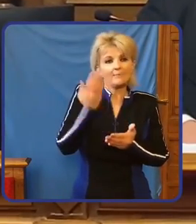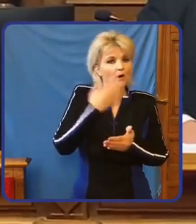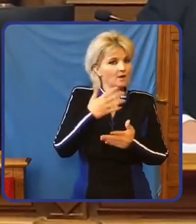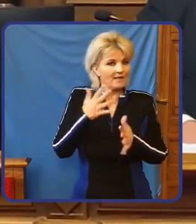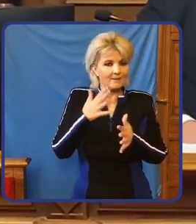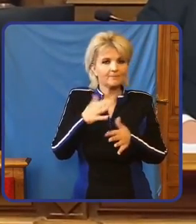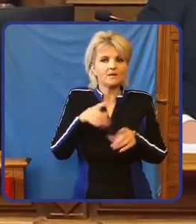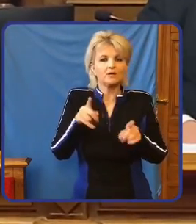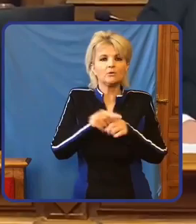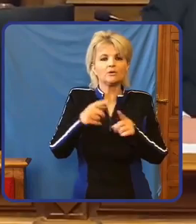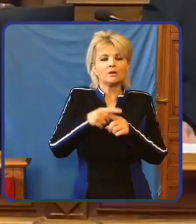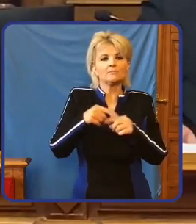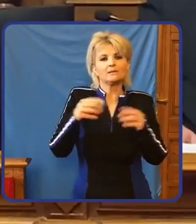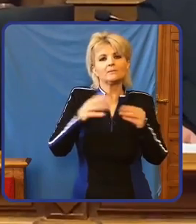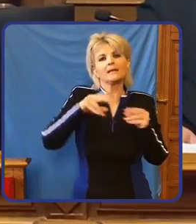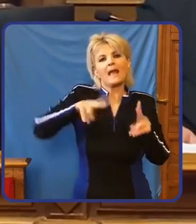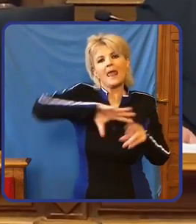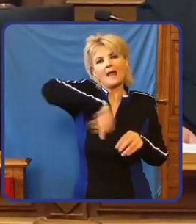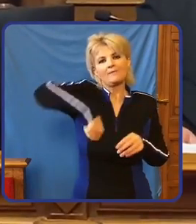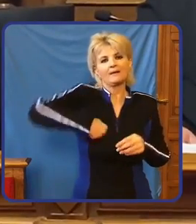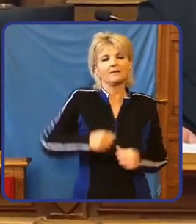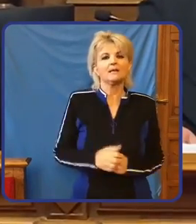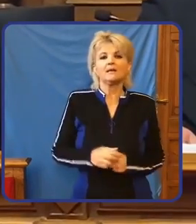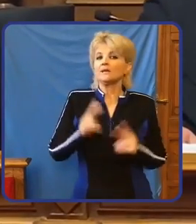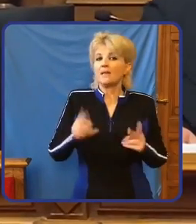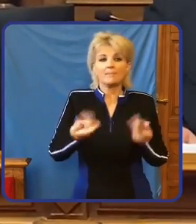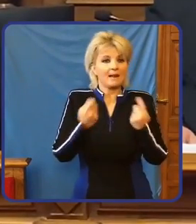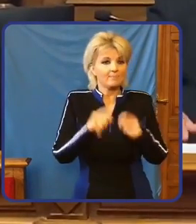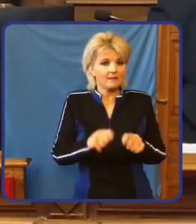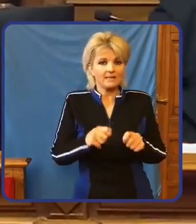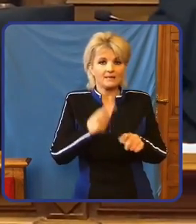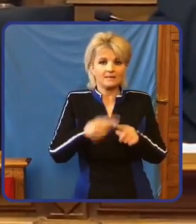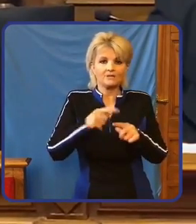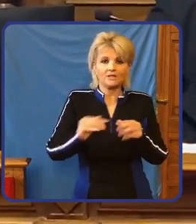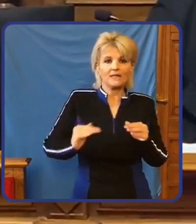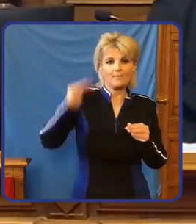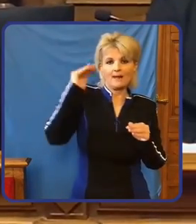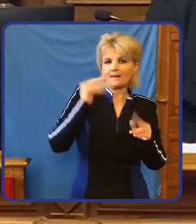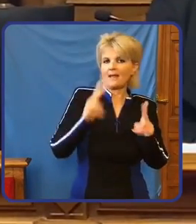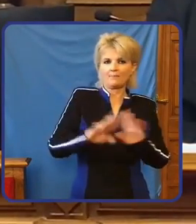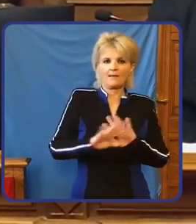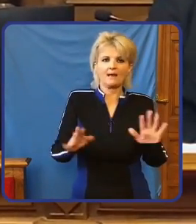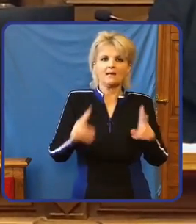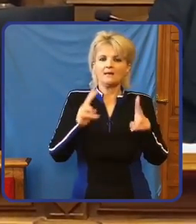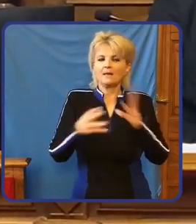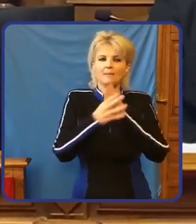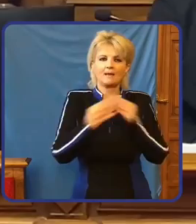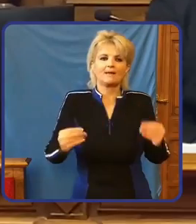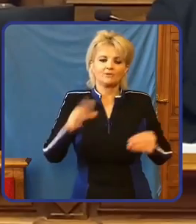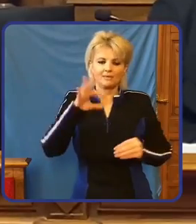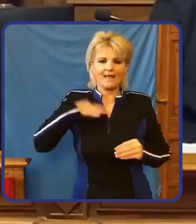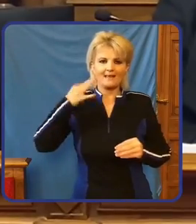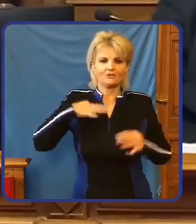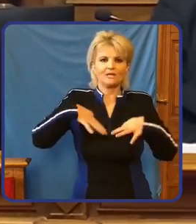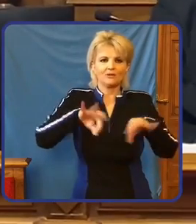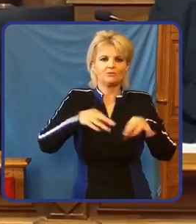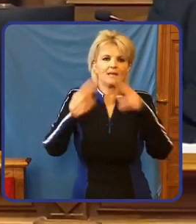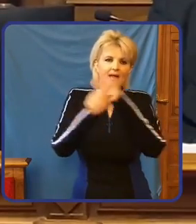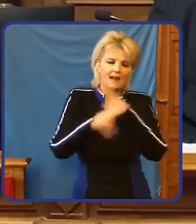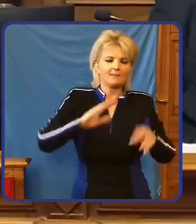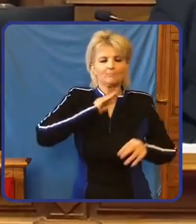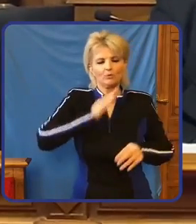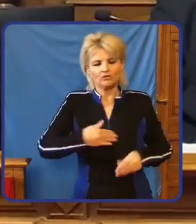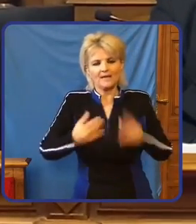ugyanúgy, mint Romániában, el kell venni tőle. És akkor nem kell bezárni, nem kell rezsit emelni, nem kell megszüntetni az egészségügyi állátást, nem kell megszüntetni a